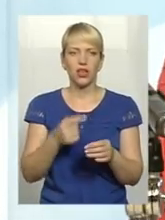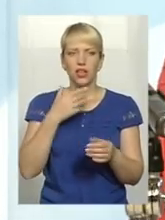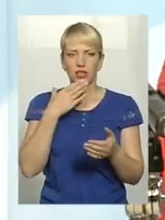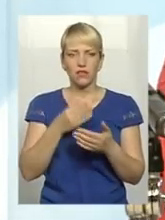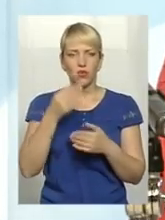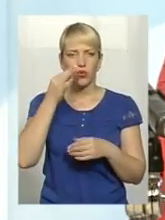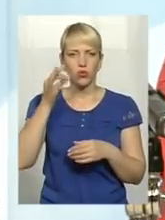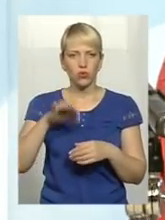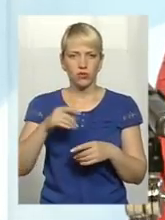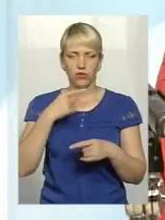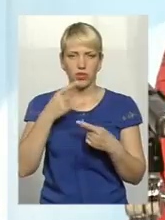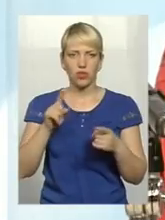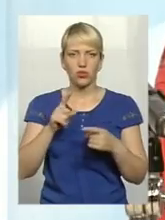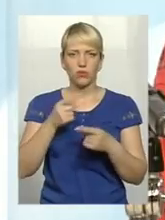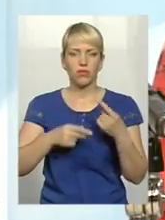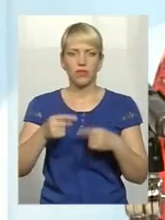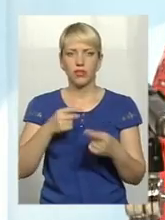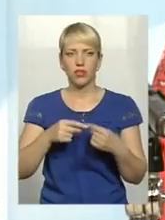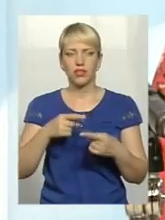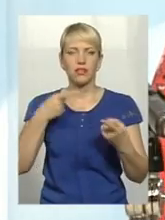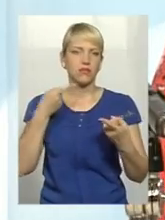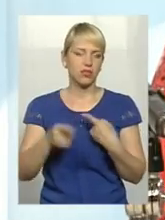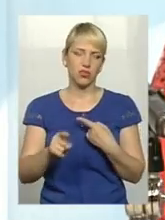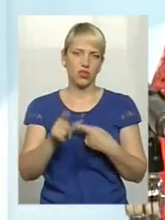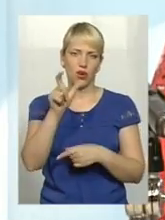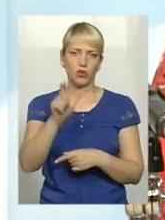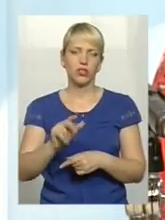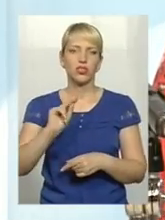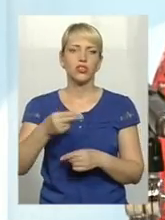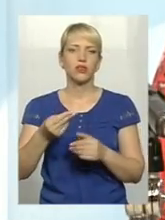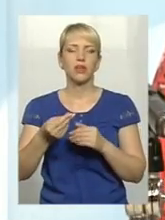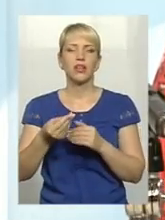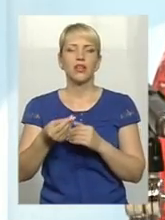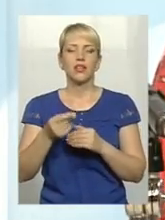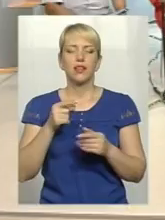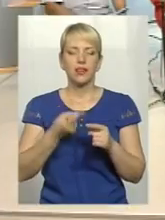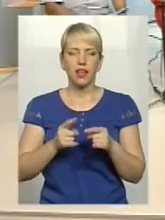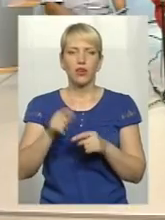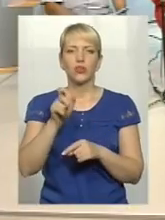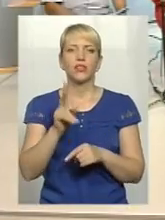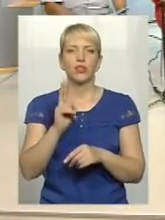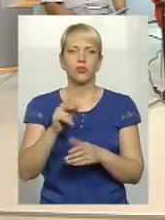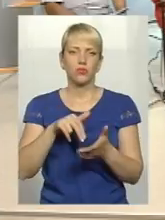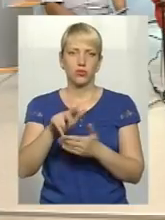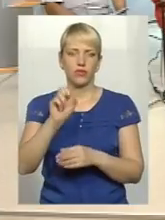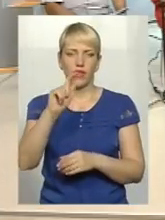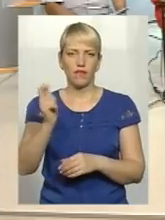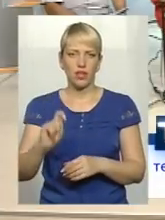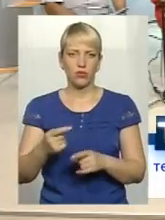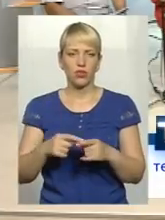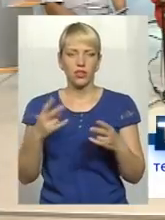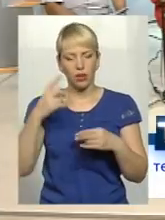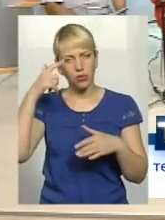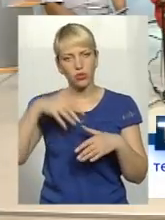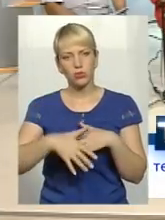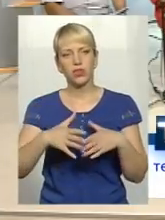зазначив, що повертається абсолютно інша людина, ніж та, яка пішла на війну. І це має усвідомити сім